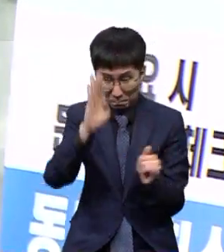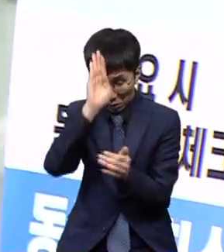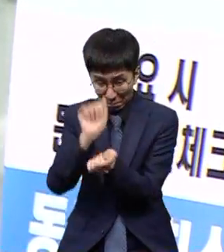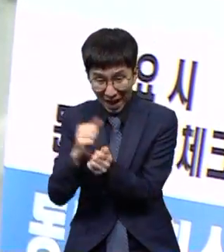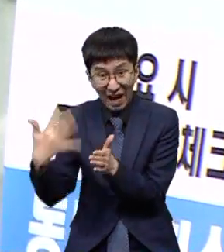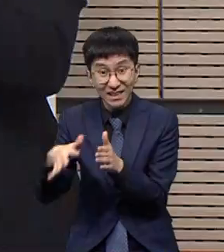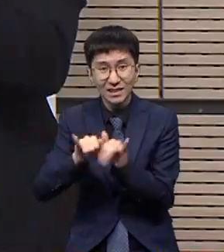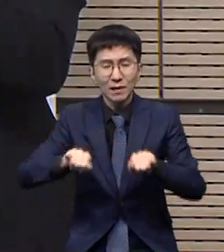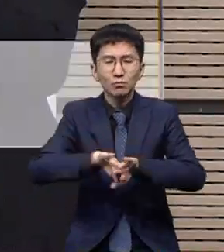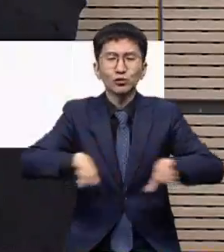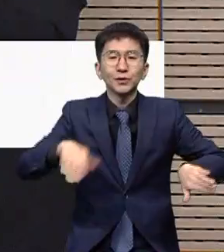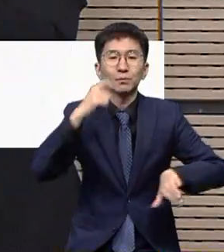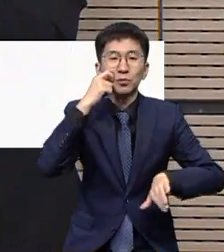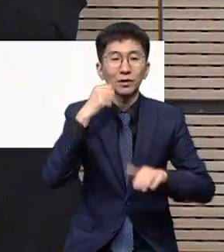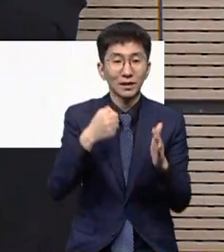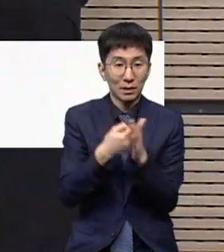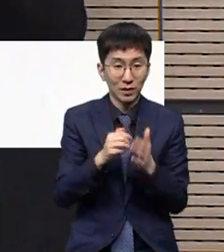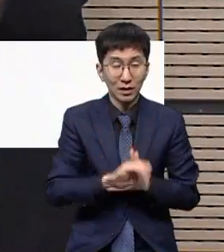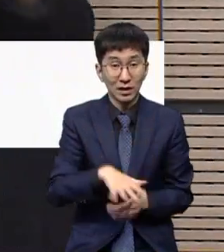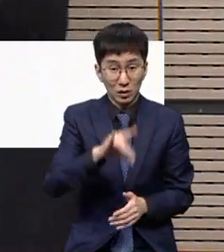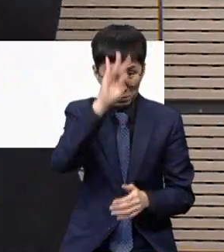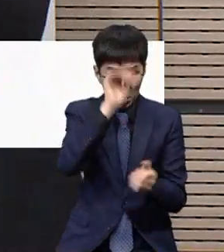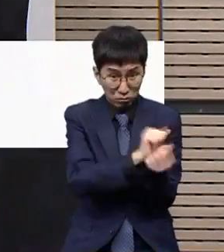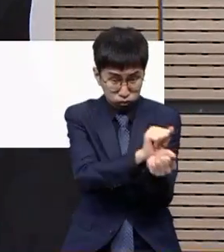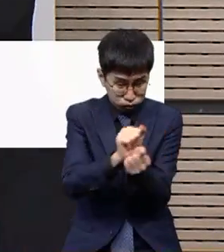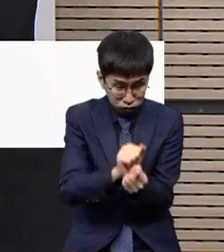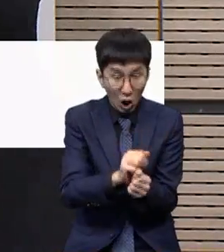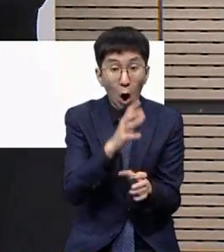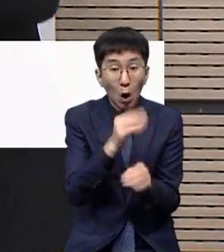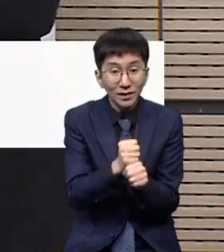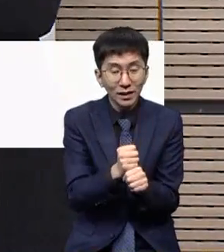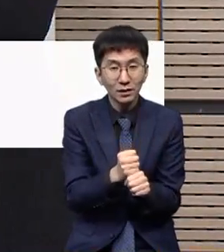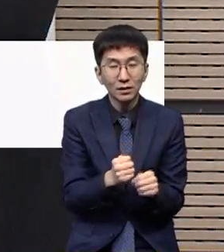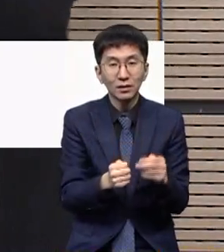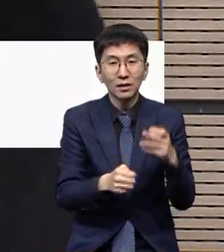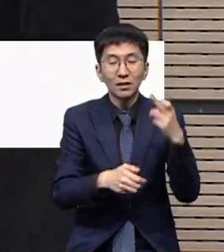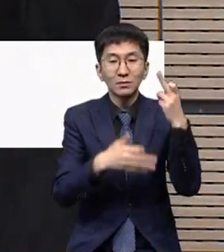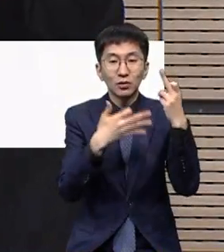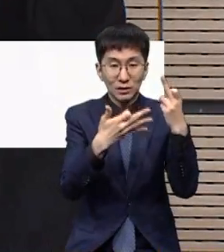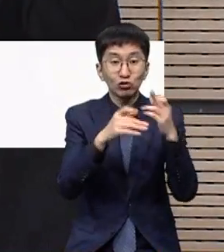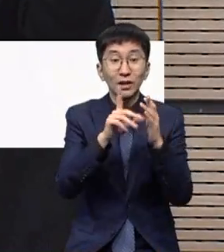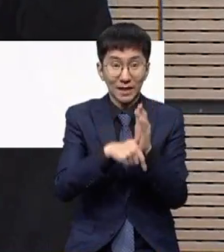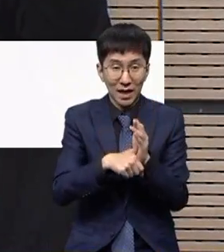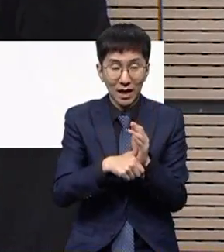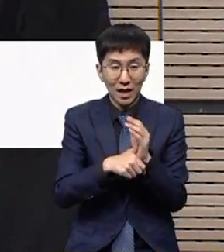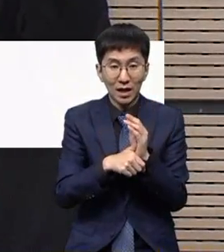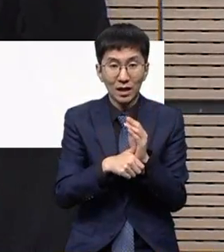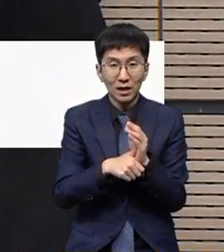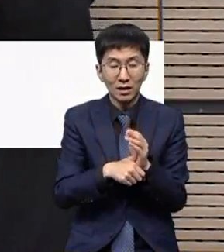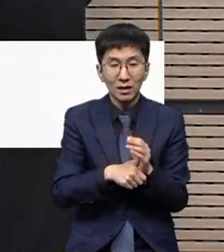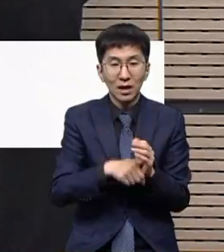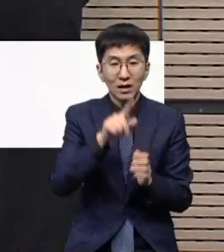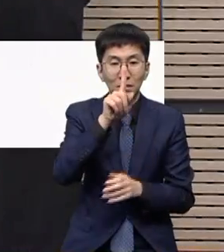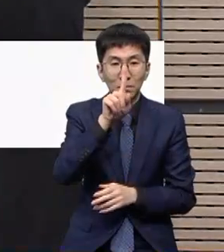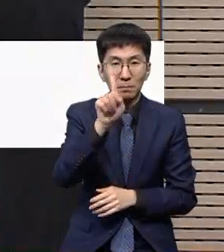겁니다. 집단 감염이 최초로 발생됐던 12월 19일 당시에 116